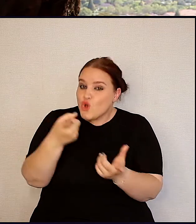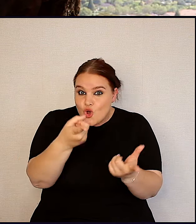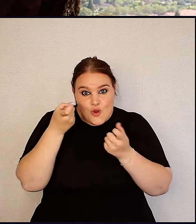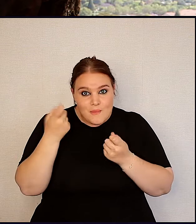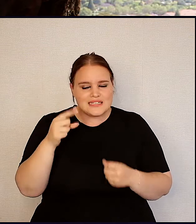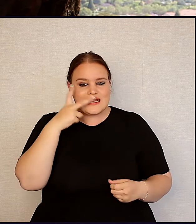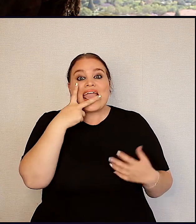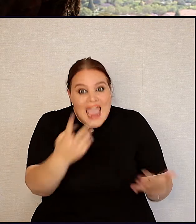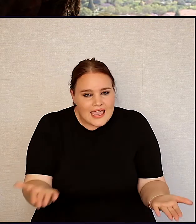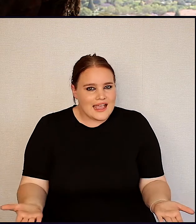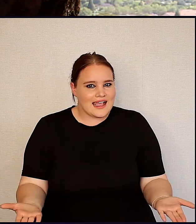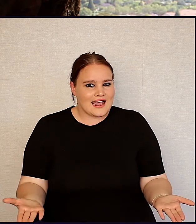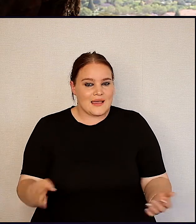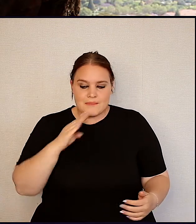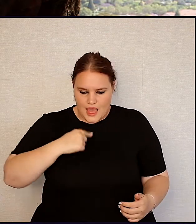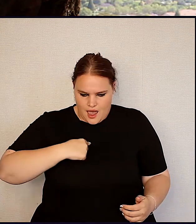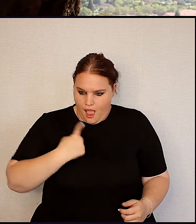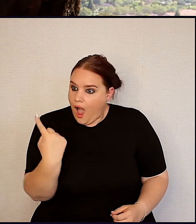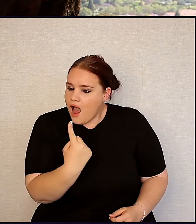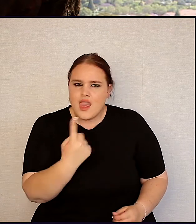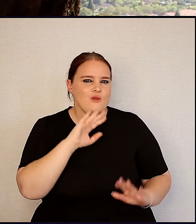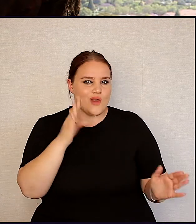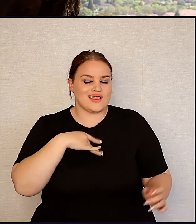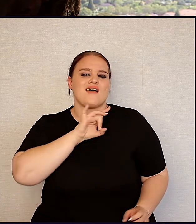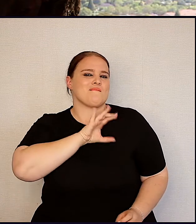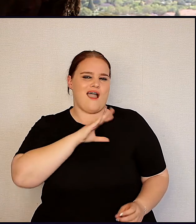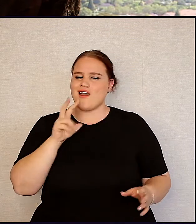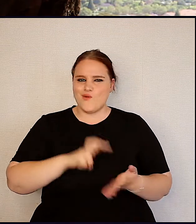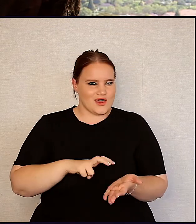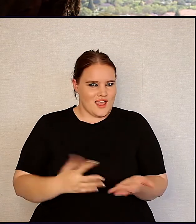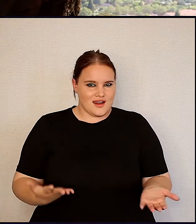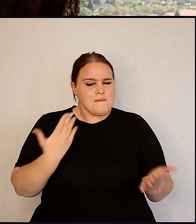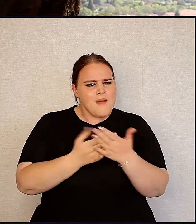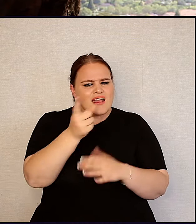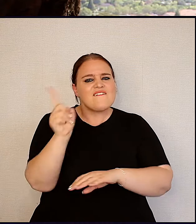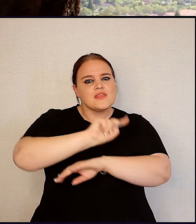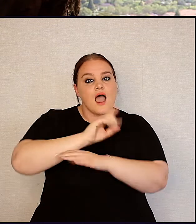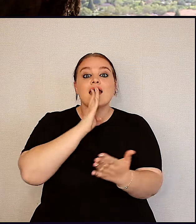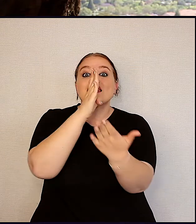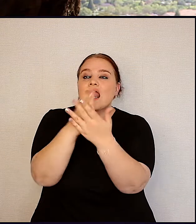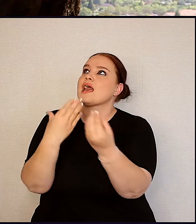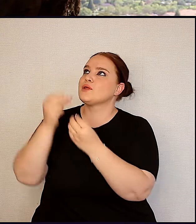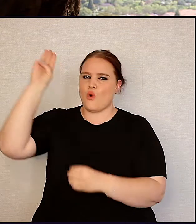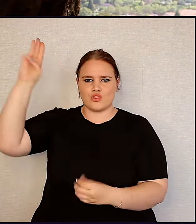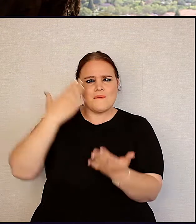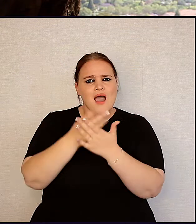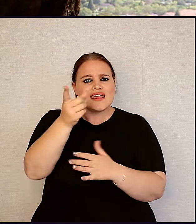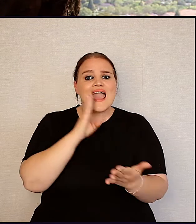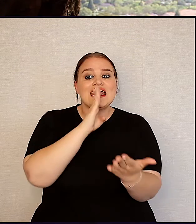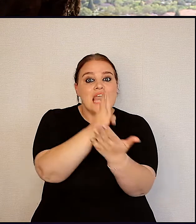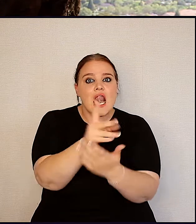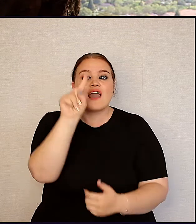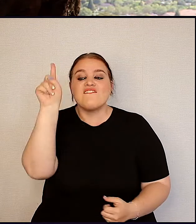sê, kyk, en dan besef jy, ek is nie alleen in hierdie wereld, ek hoef nie bang te wees nie, mag jy vandag eerlijk wees met God, mag jy